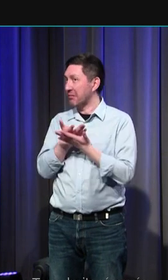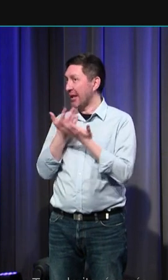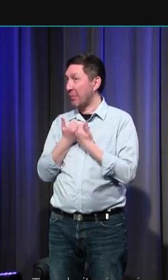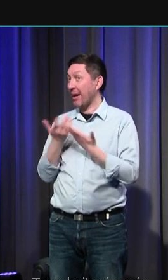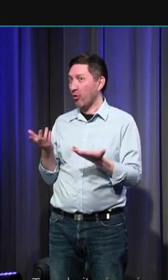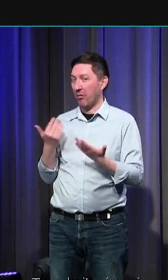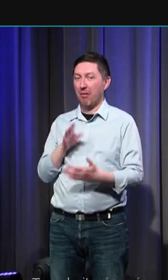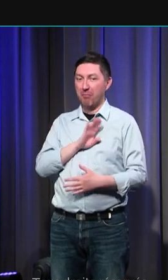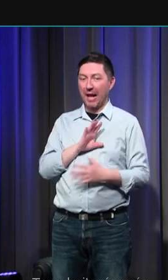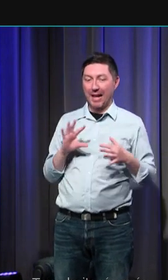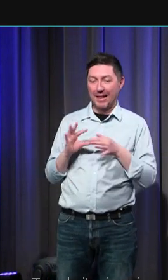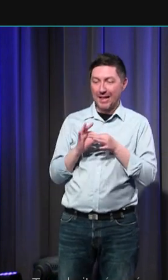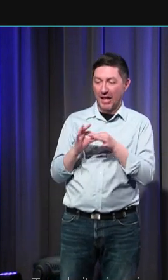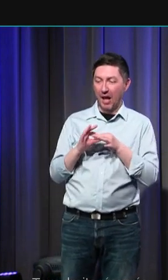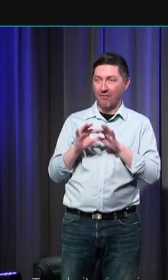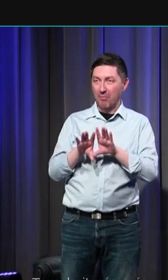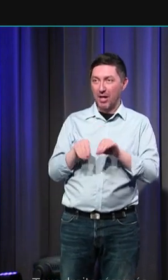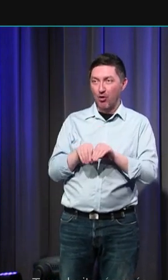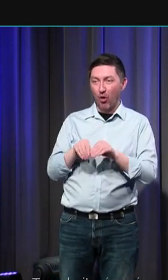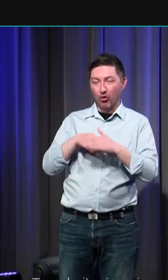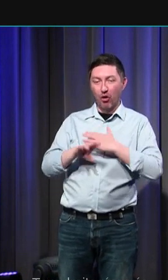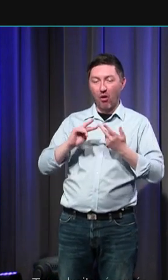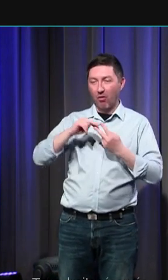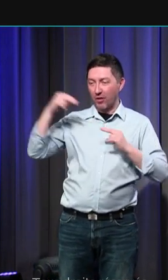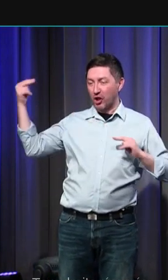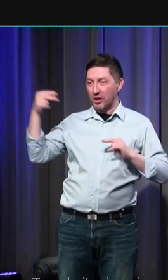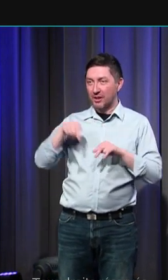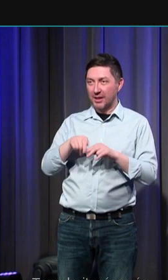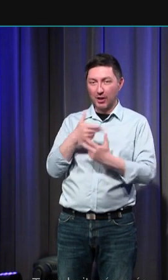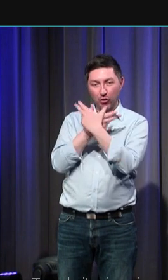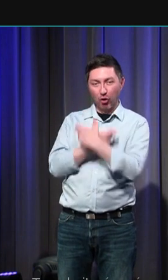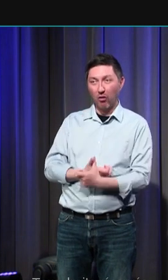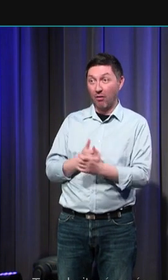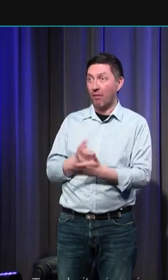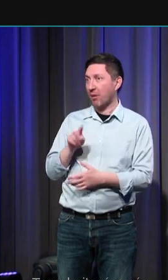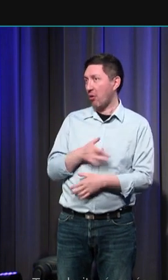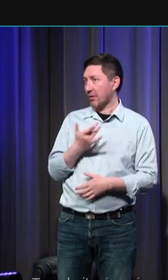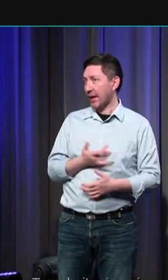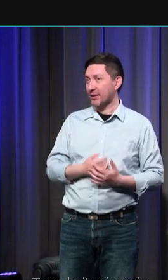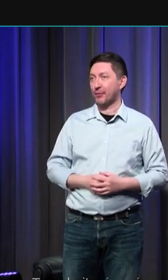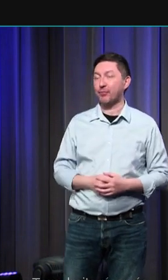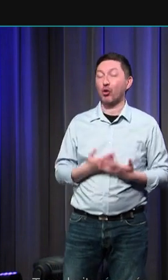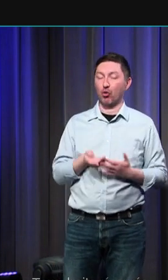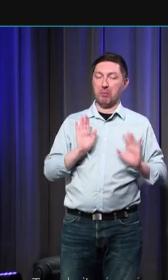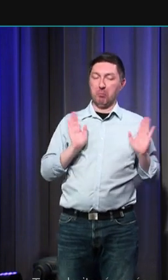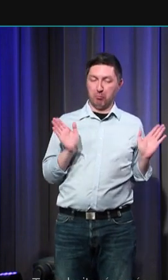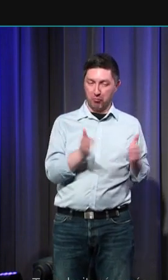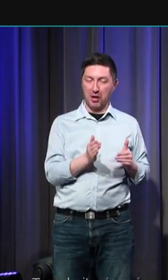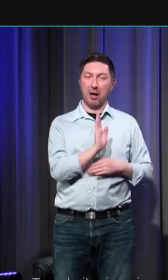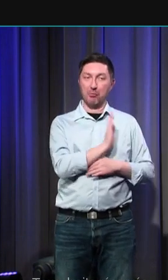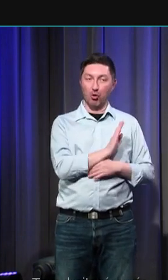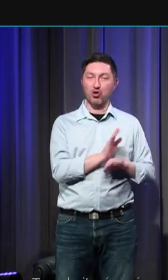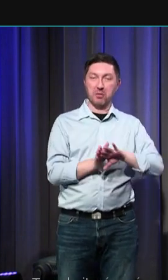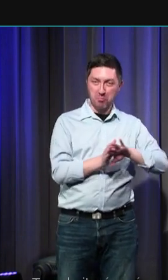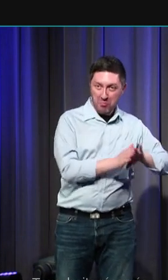liens de parenté au-delà des travaux avec l'ADN est tout à fait passionnant et bien évidemment au-delà de ces composantes biologiques on a une approche